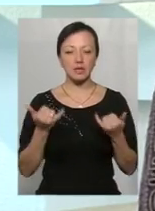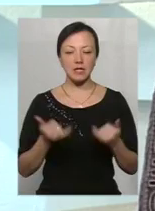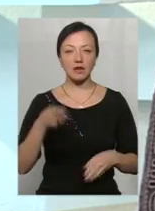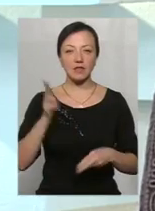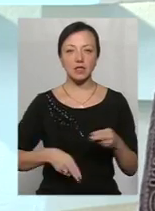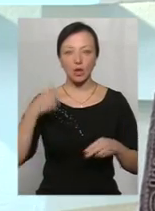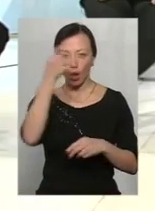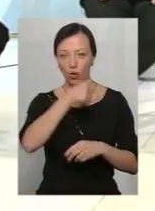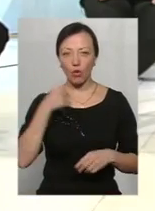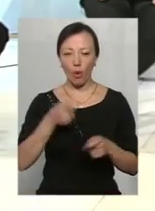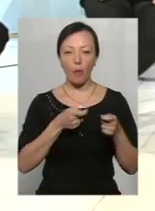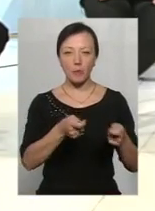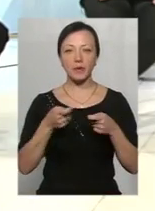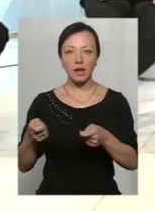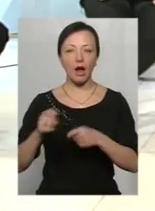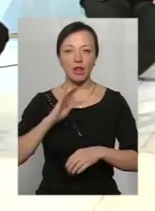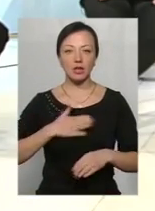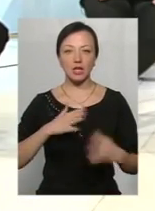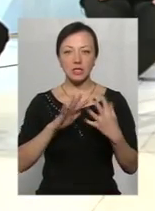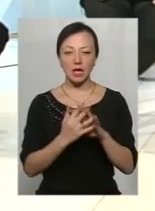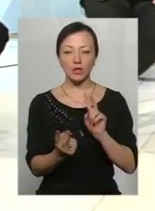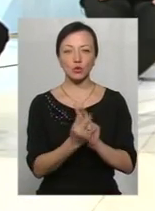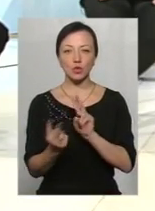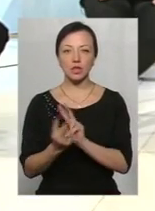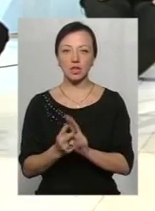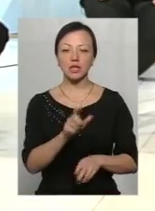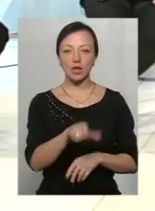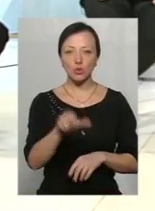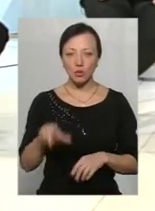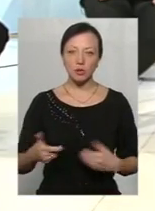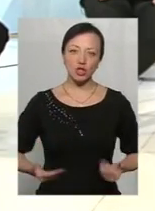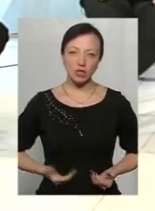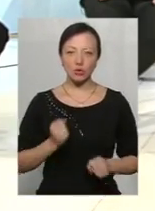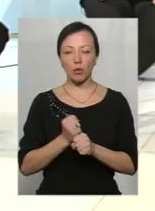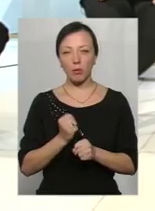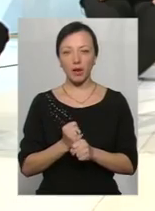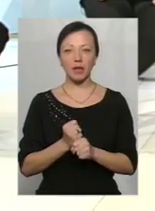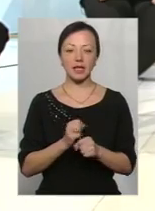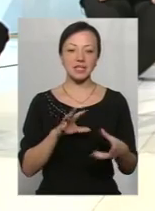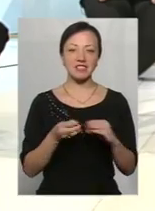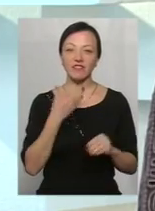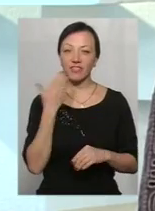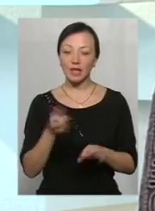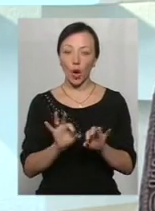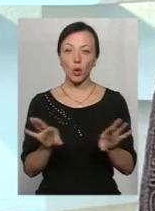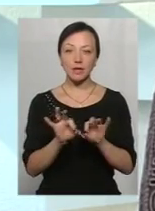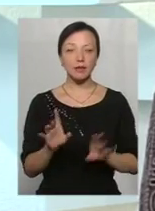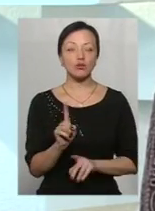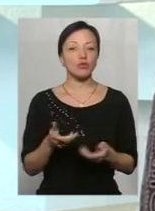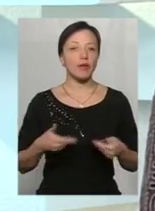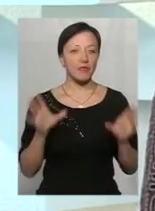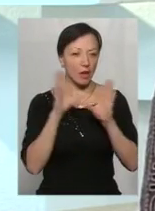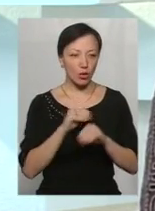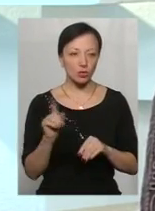року знову ж таки об'їхали наші населені пункти, зустрілися з жителями, зробили такі звіти, розказали, що нам